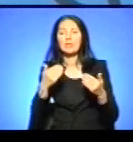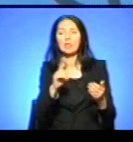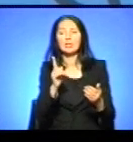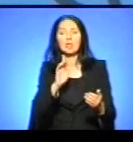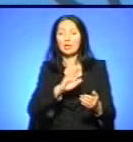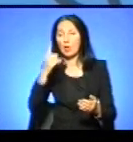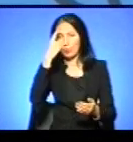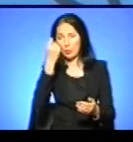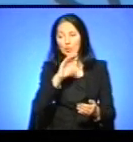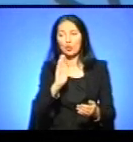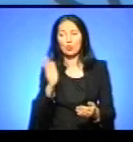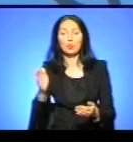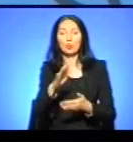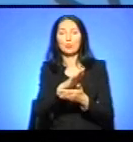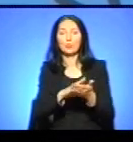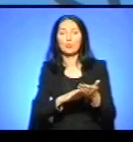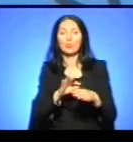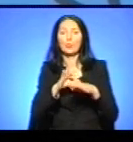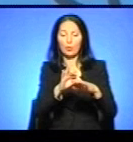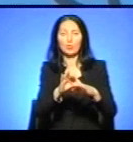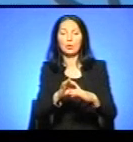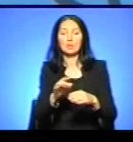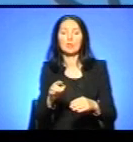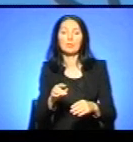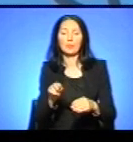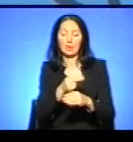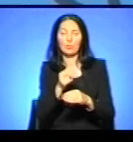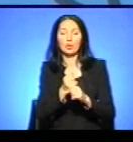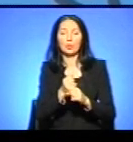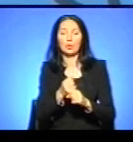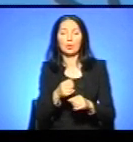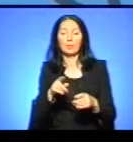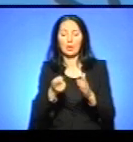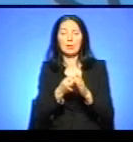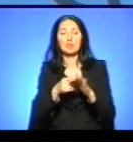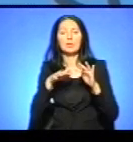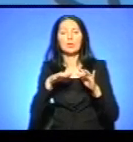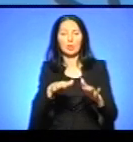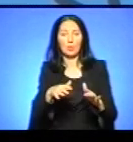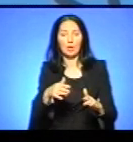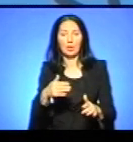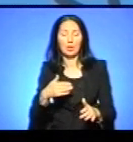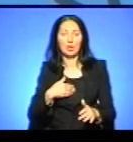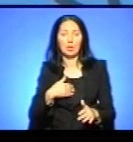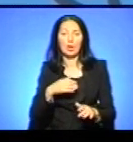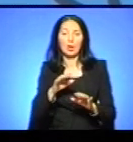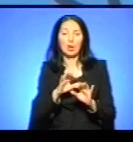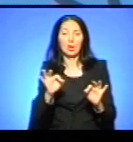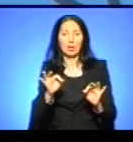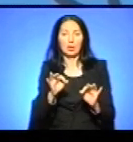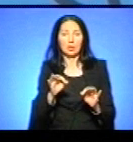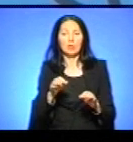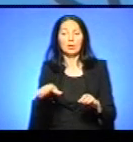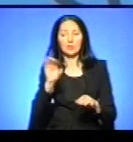ремонтні роботи? Тримає слідство, слідство з'ясує, яким чином я звертався, я дав розруківки телефонних розмов. Коли ви саме звертались, куди, чи можете нам